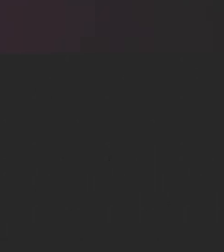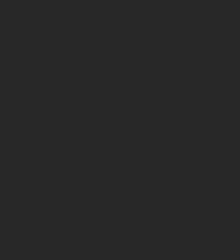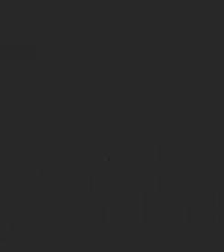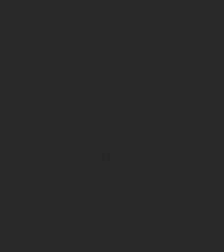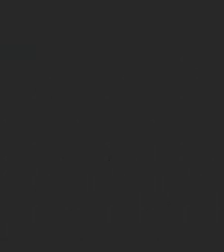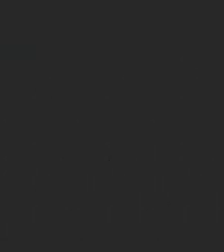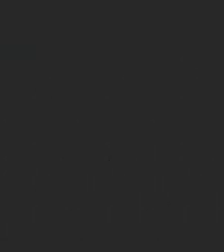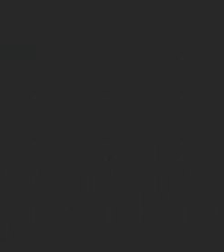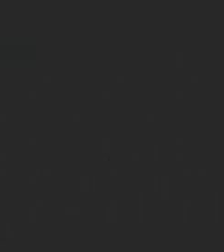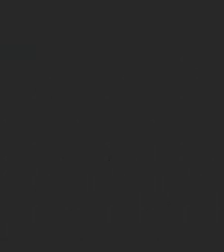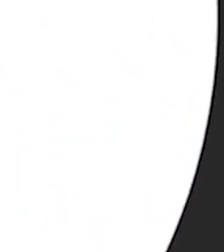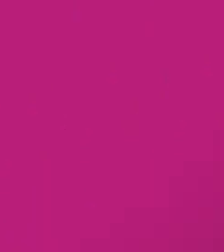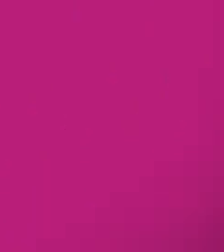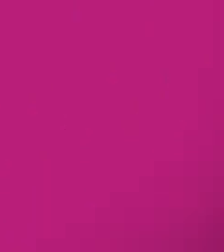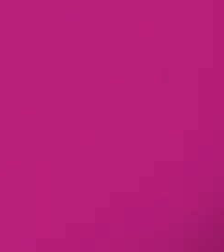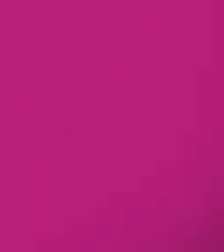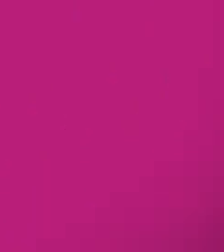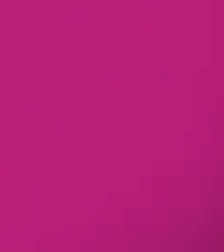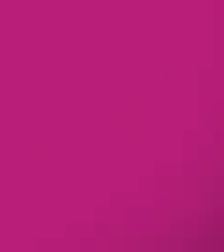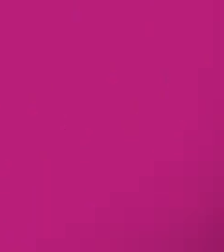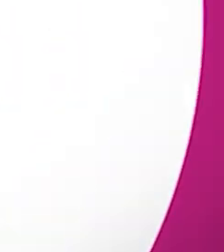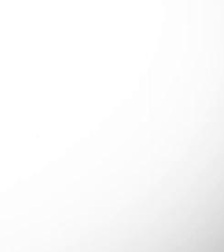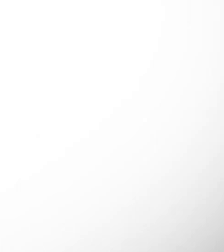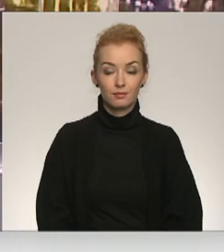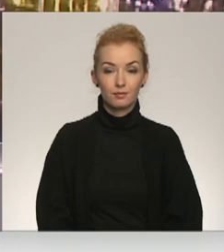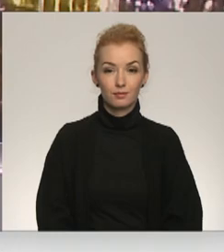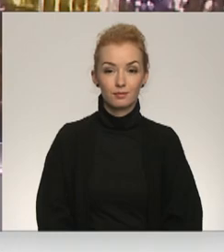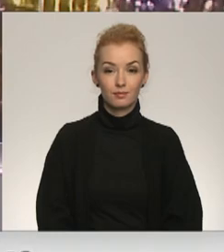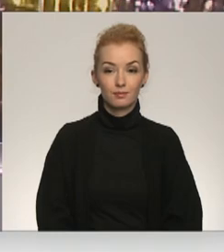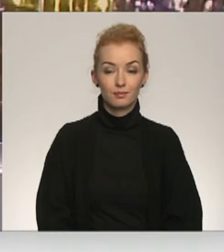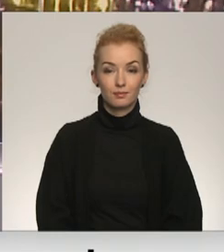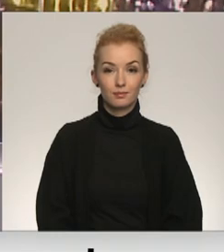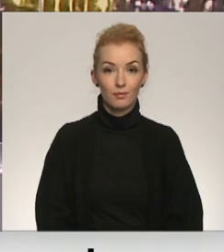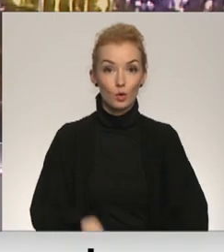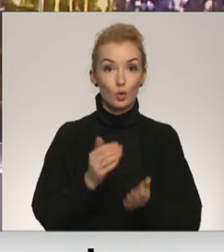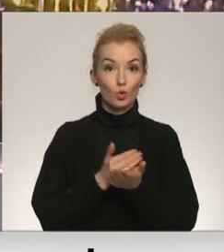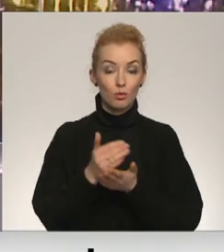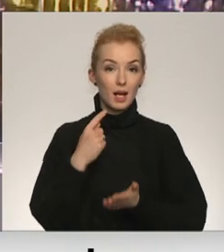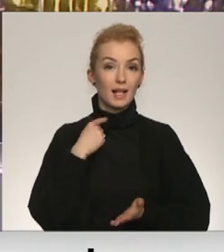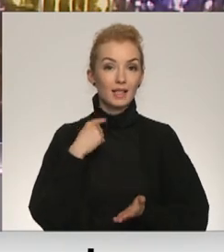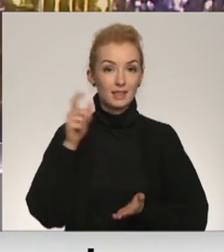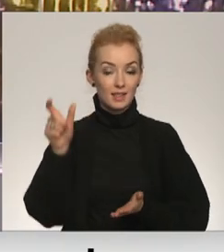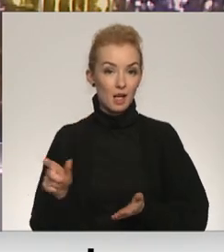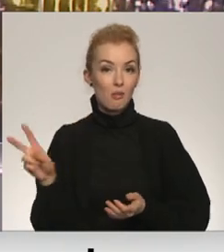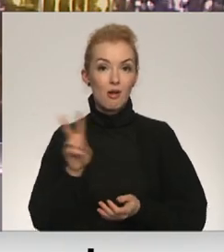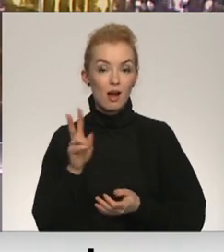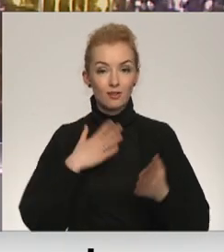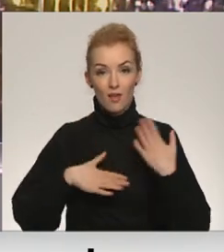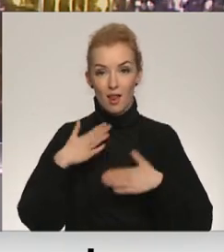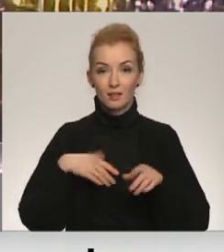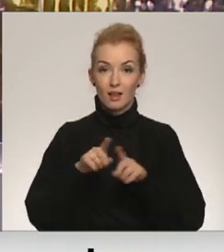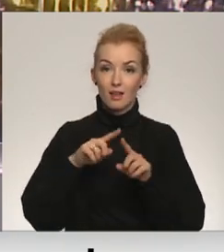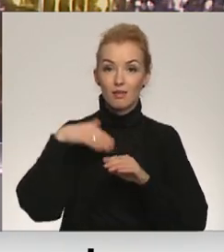Re! Viss ēters ir te! Turpmāk rīdziniekiem, kuri vēlēsies arī